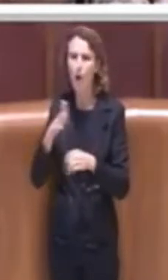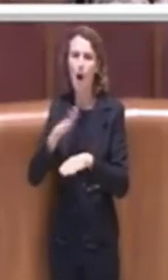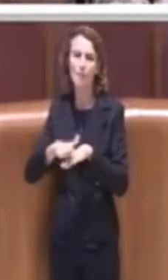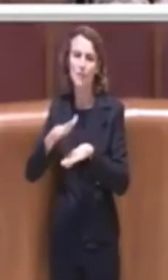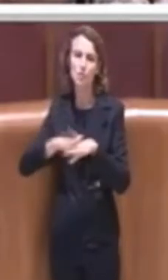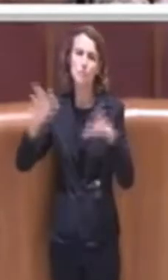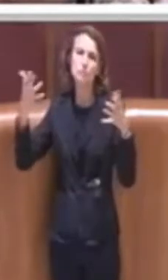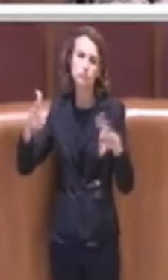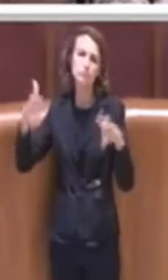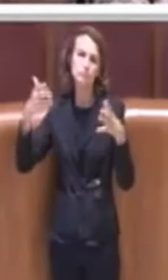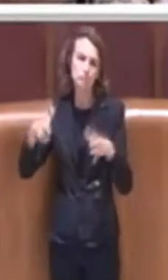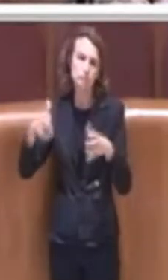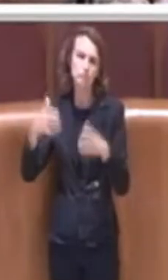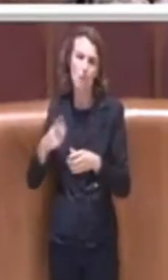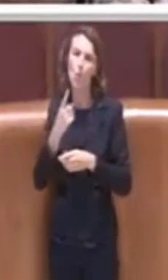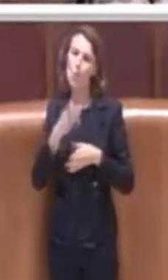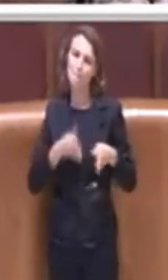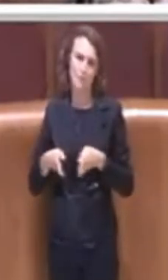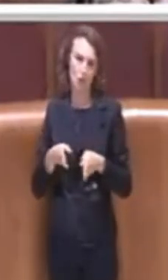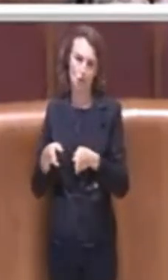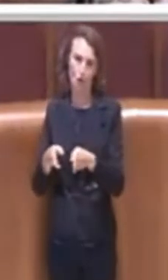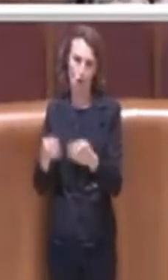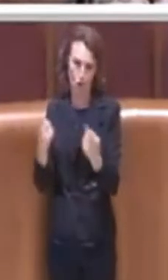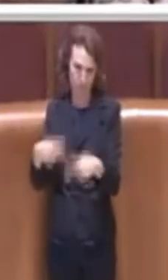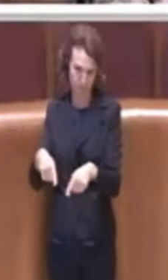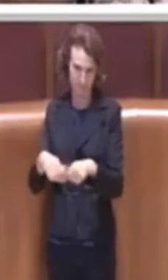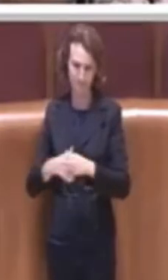abituarci a un percorso di questo tipo.